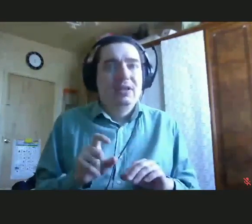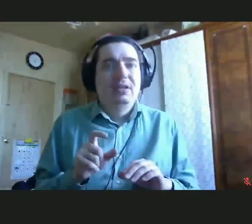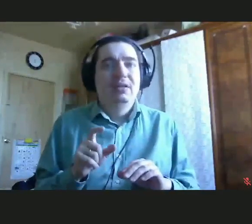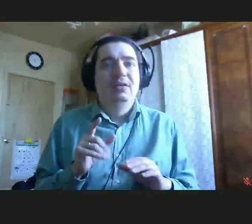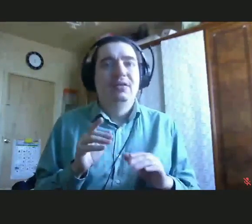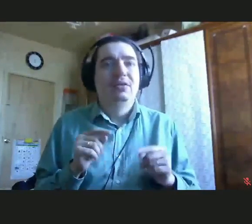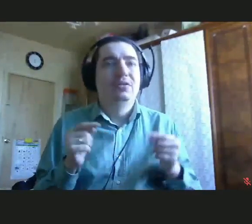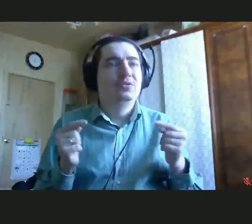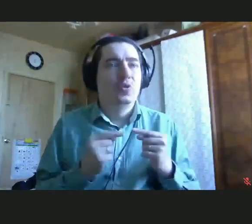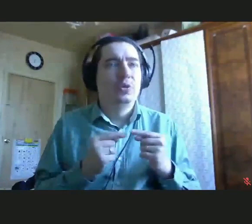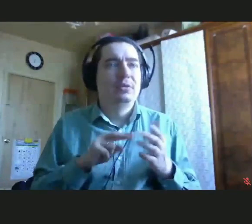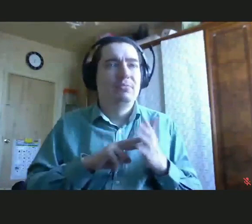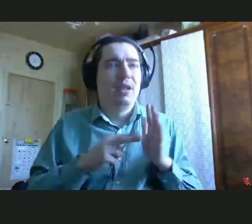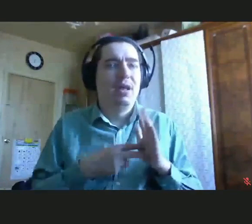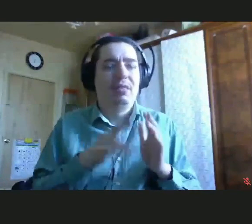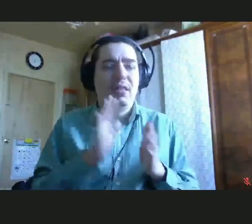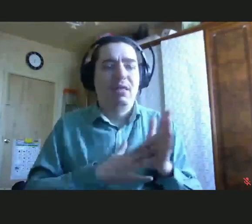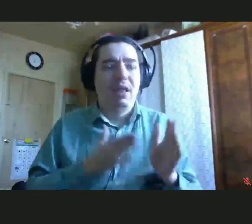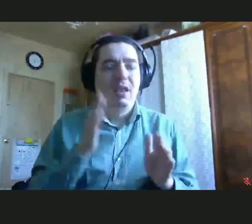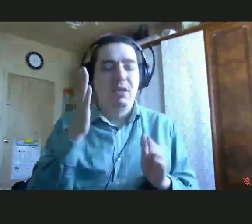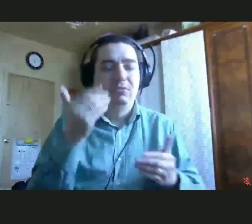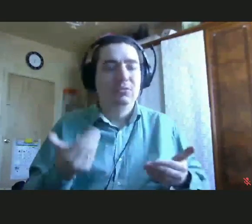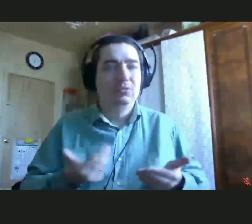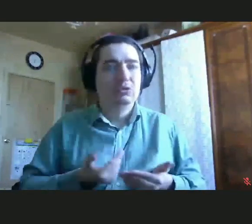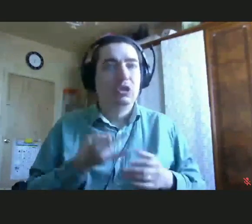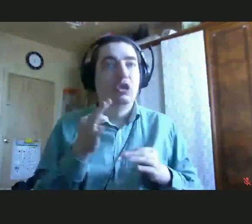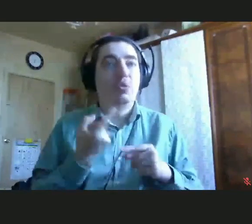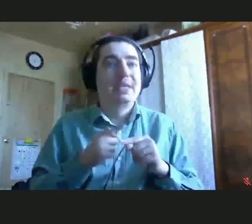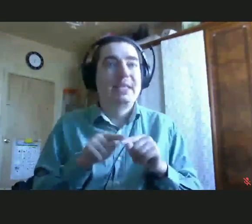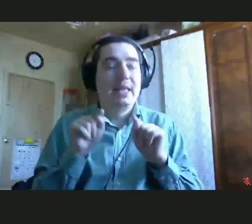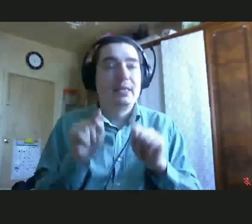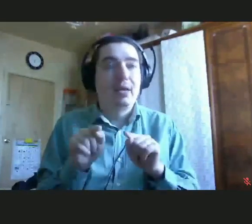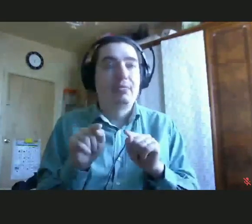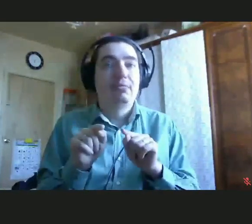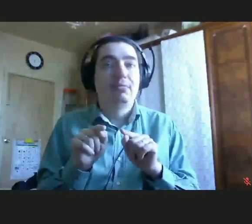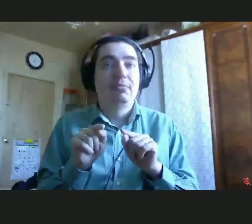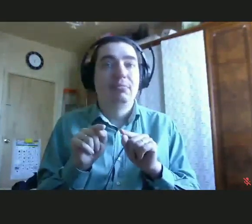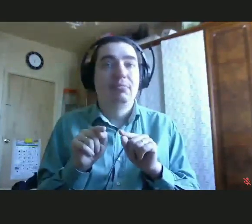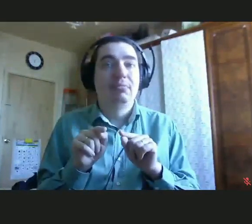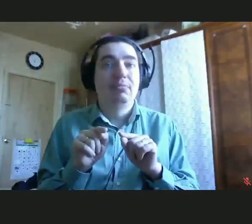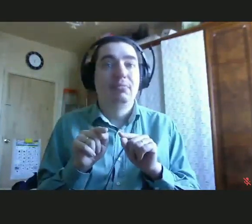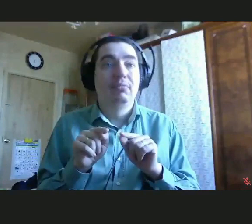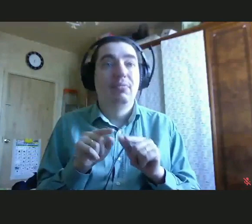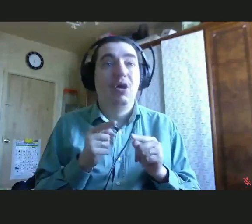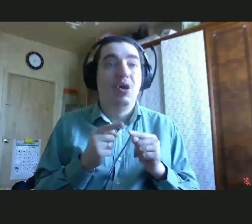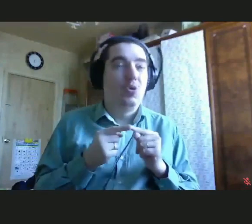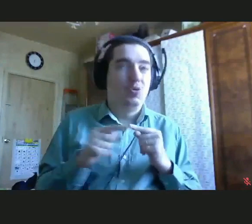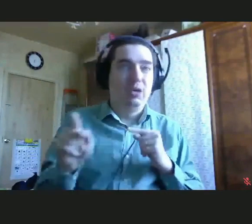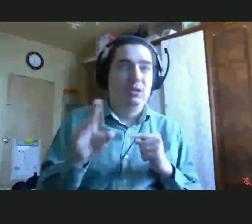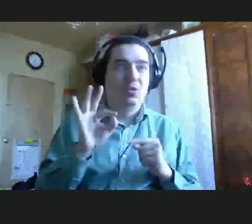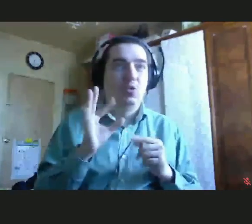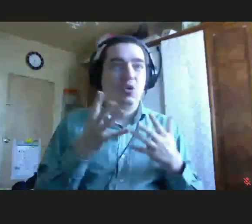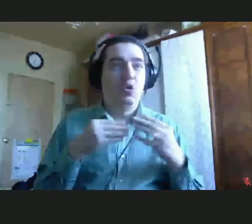план на дальнейшую жизнь, но при этом, которую отрицает общество. Я включу